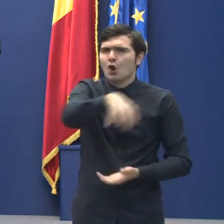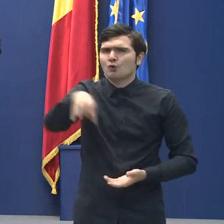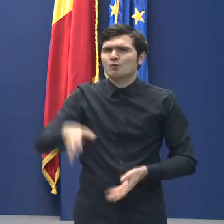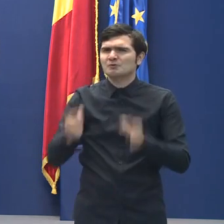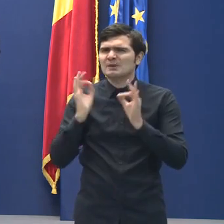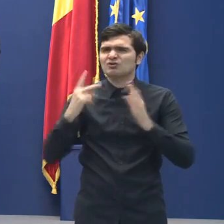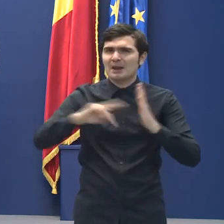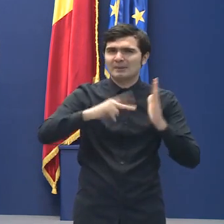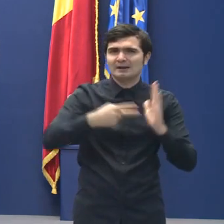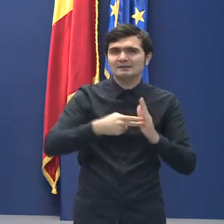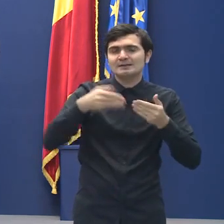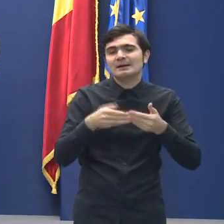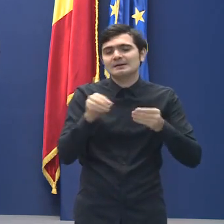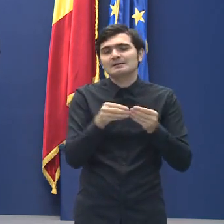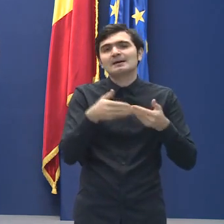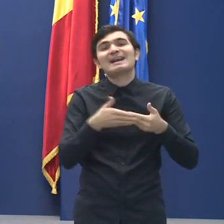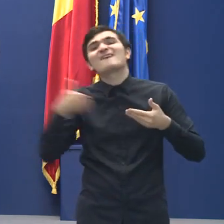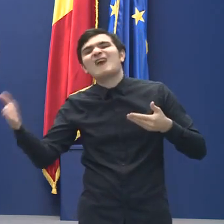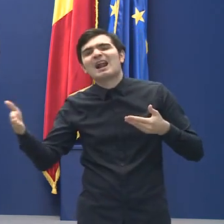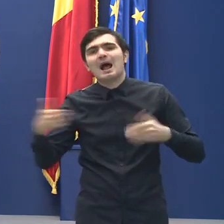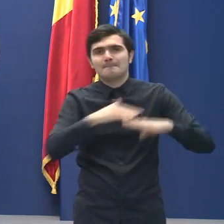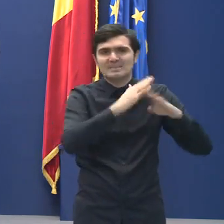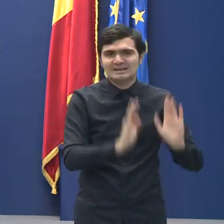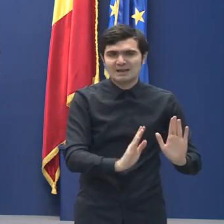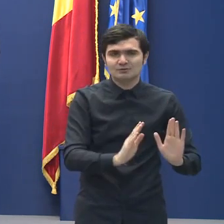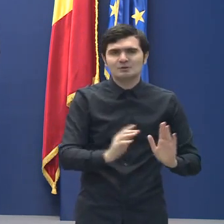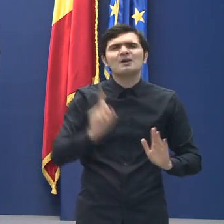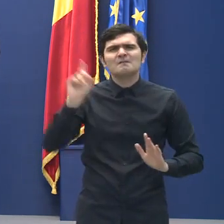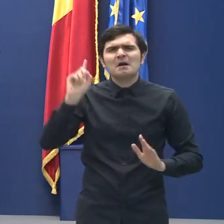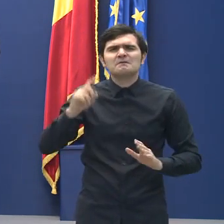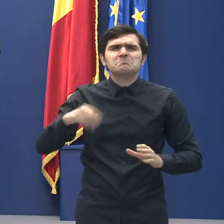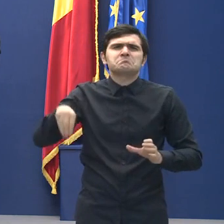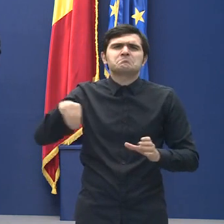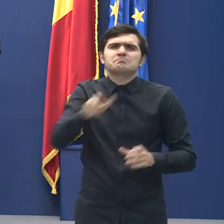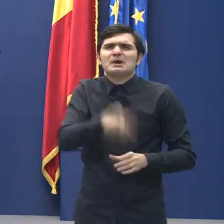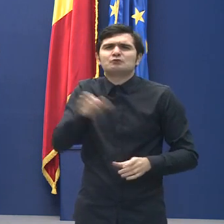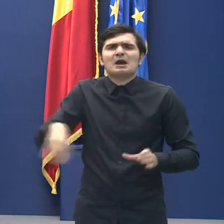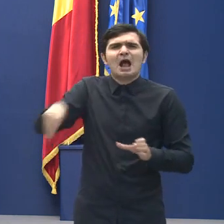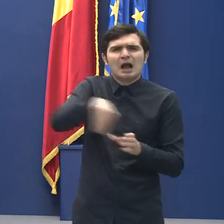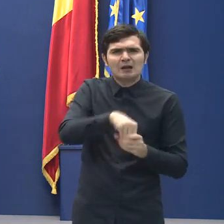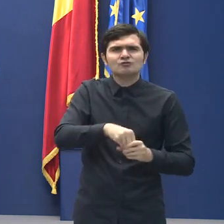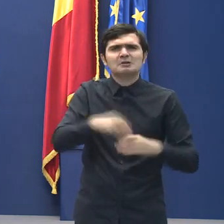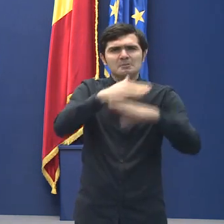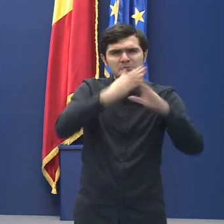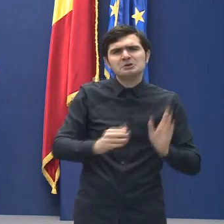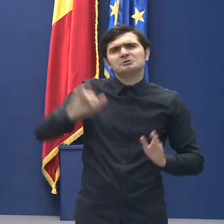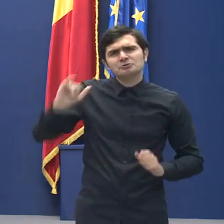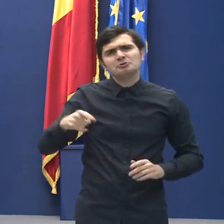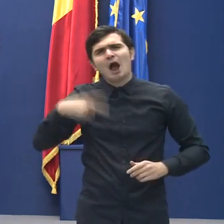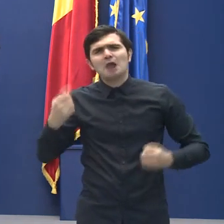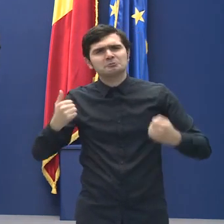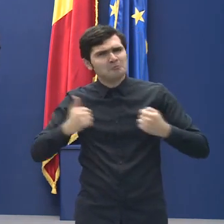locașurilor de cult, de către personalul angajat al Bisericii și de către voluntari,